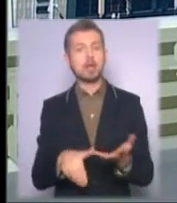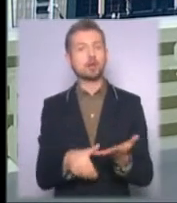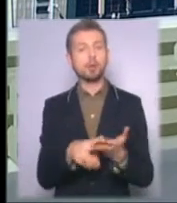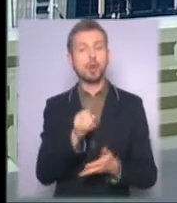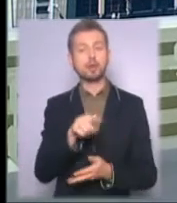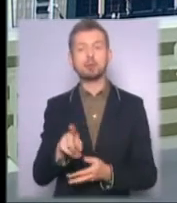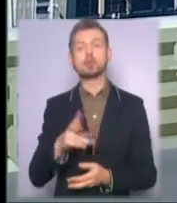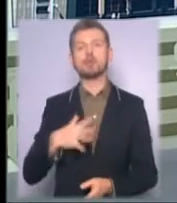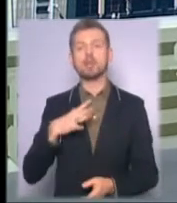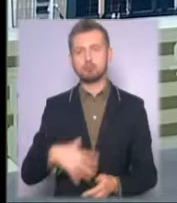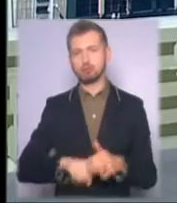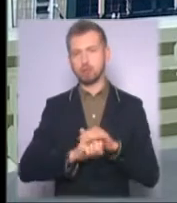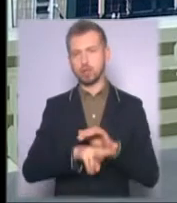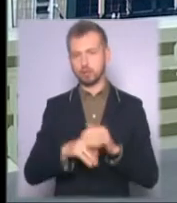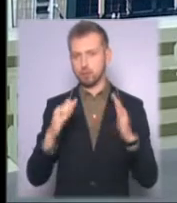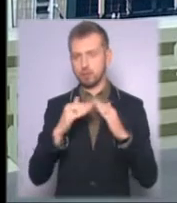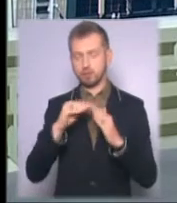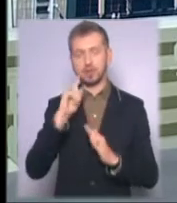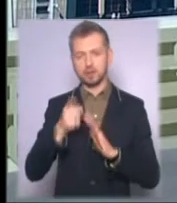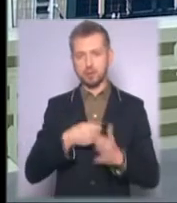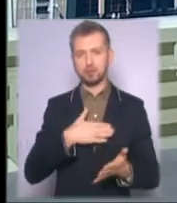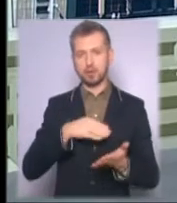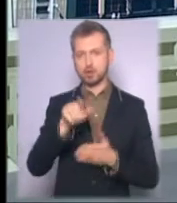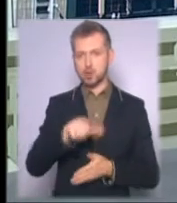хто вимушено покинув домівки, знають наші журналісти.